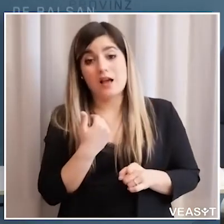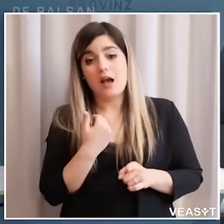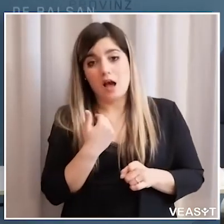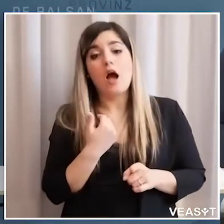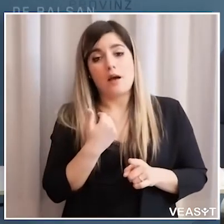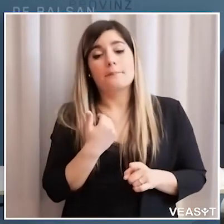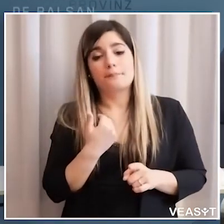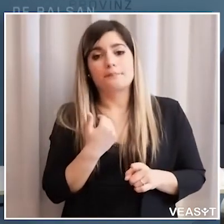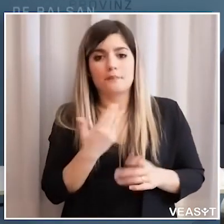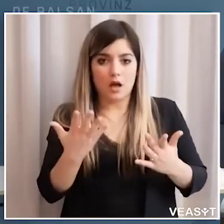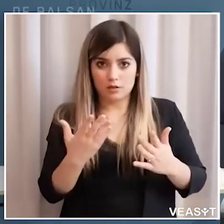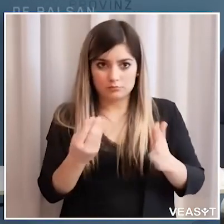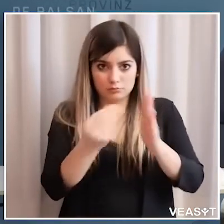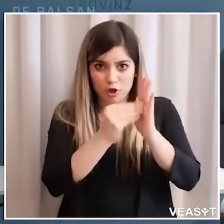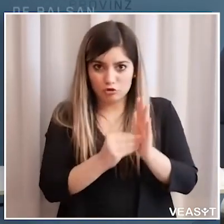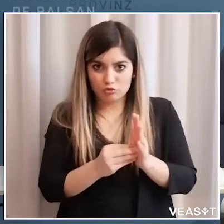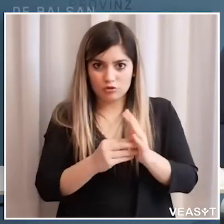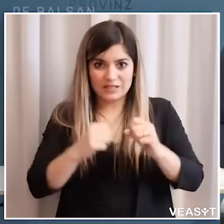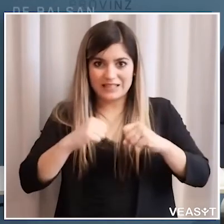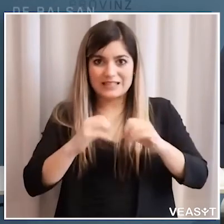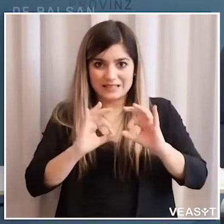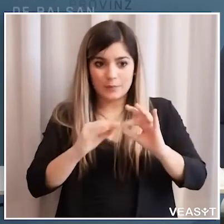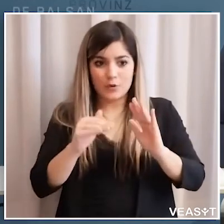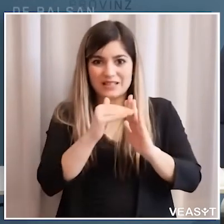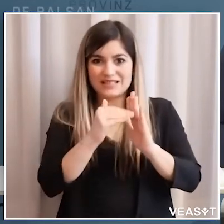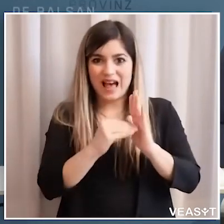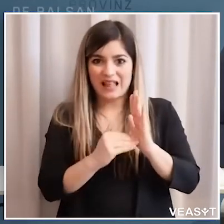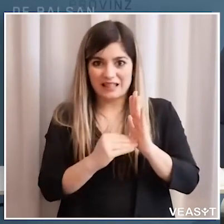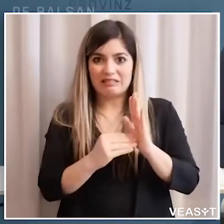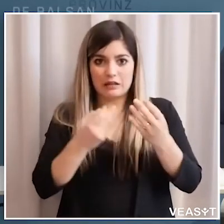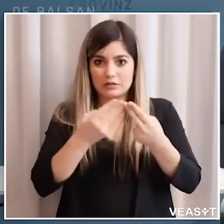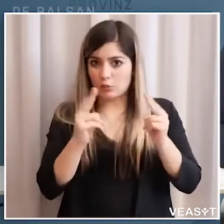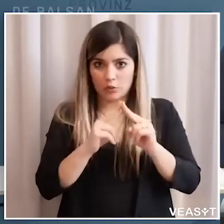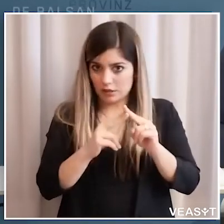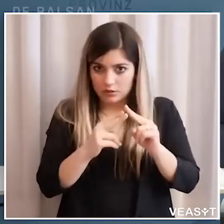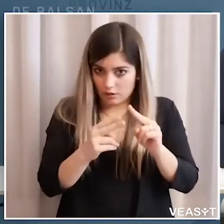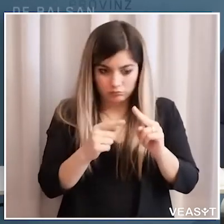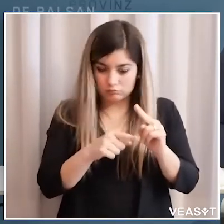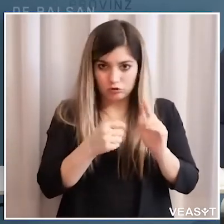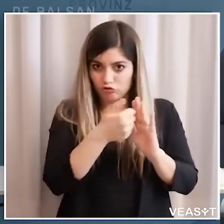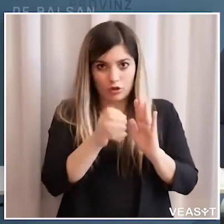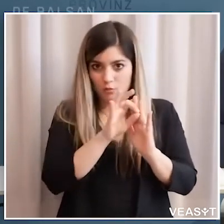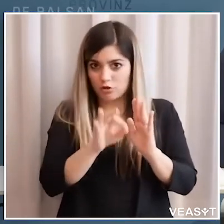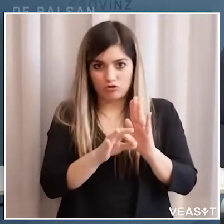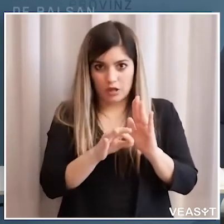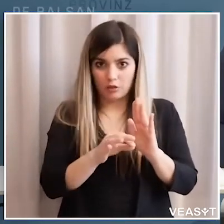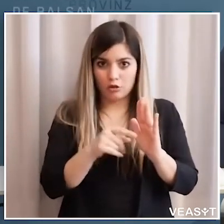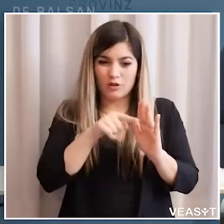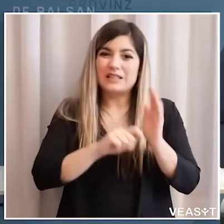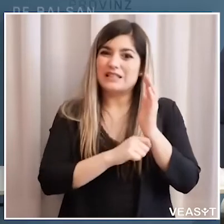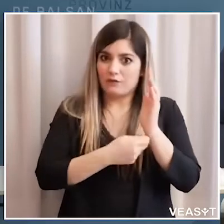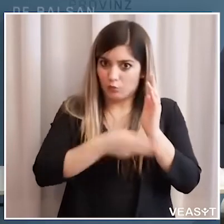niente allo standard di sicurezza da noi adottato perché comunque è molto severo crediamo addirittura sarà più severo di quello che sarà previsto a livello nazionale